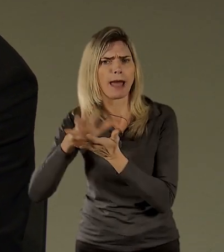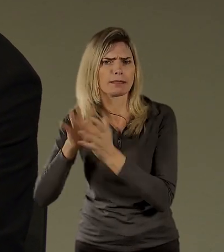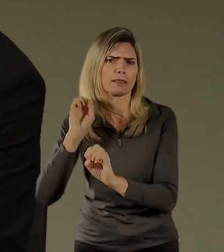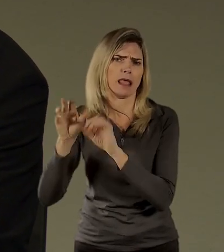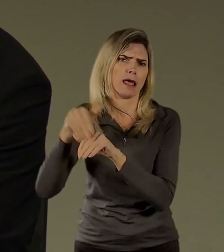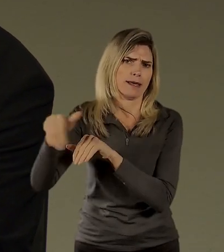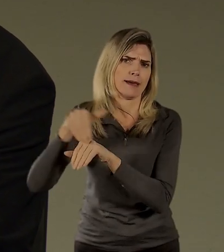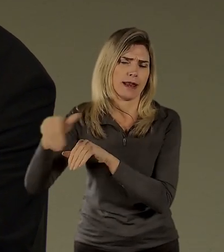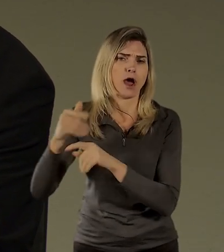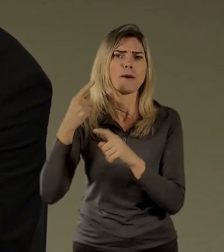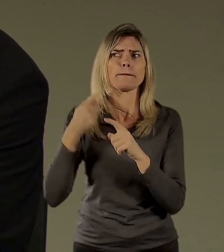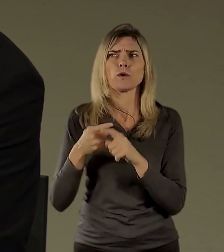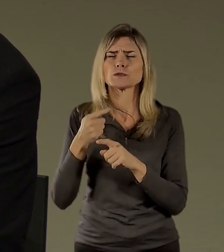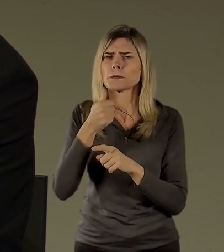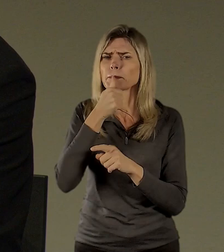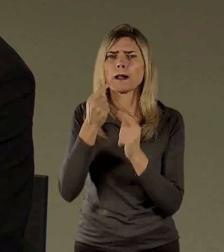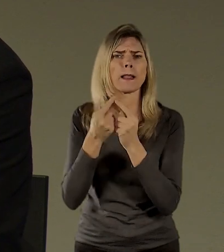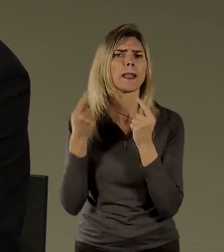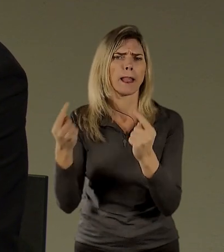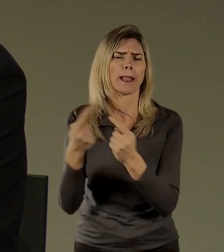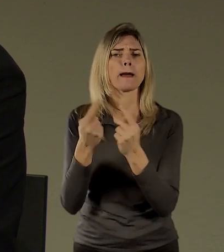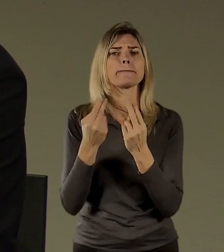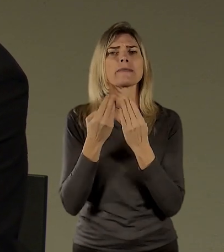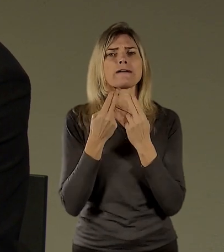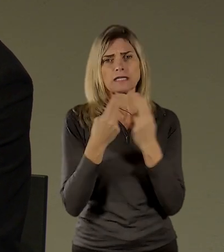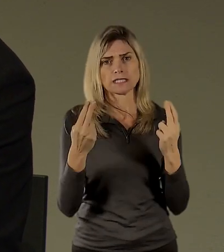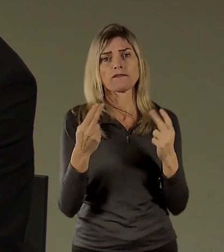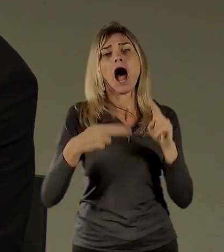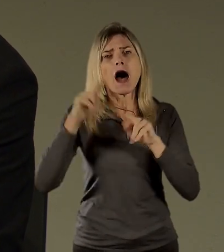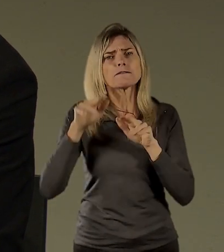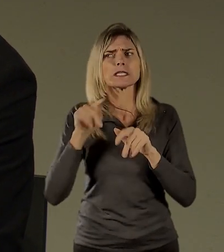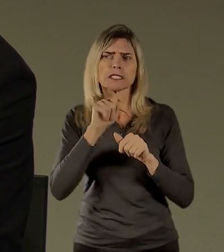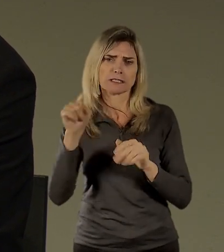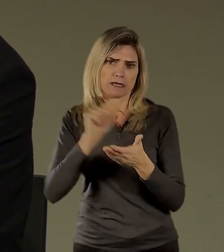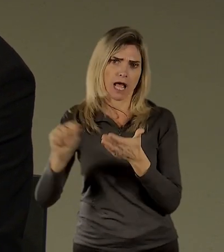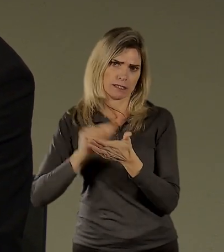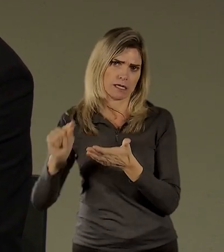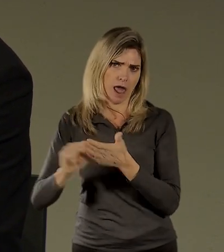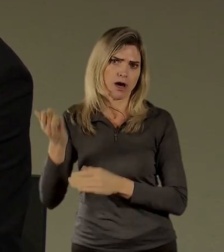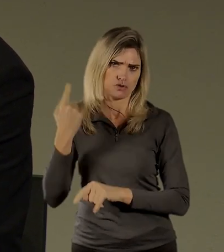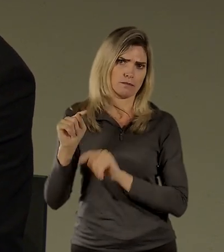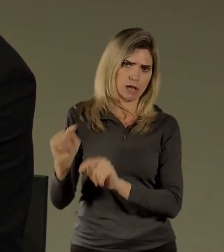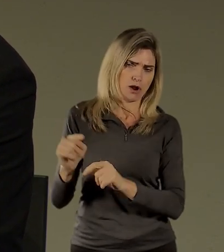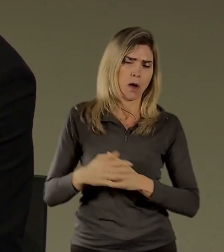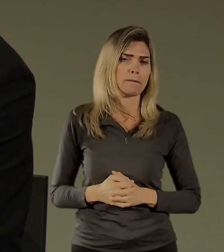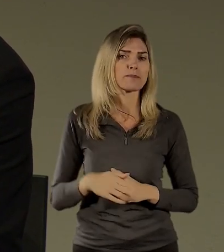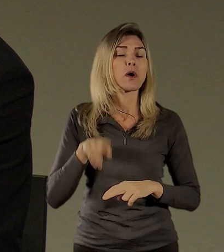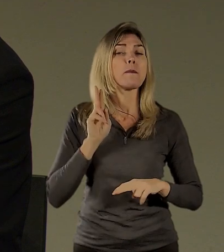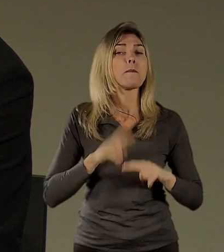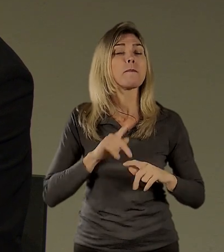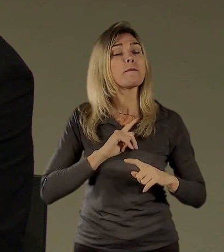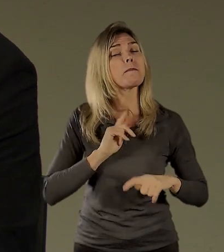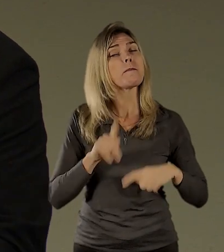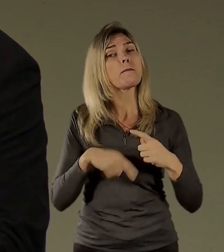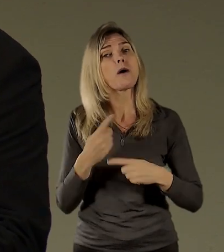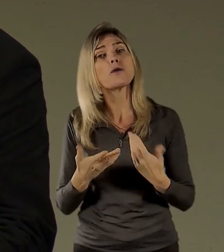výstavní místnost a byly tam kanceláře. Co se tam dělo? Fakticky